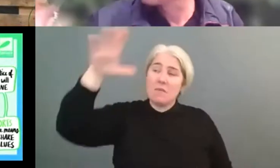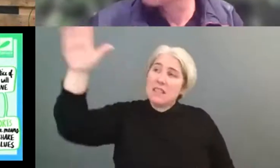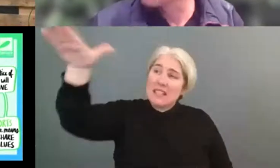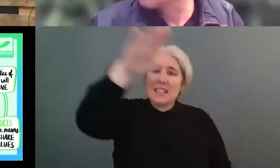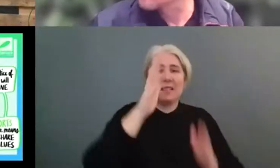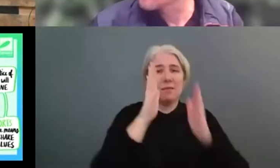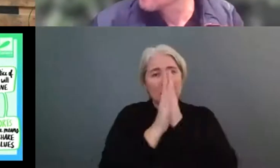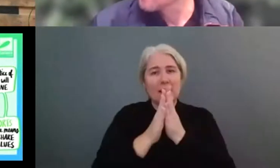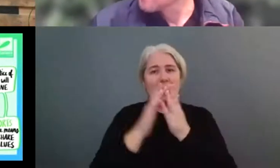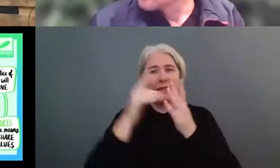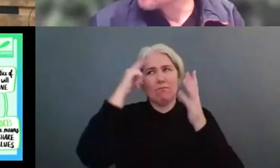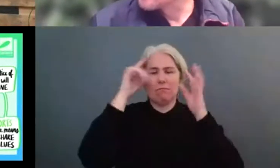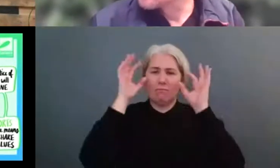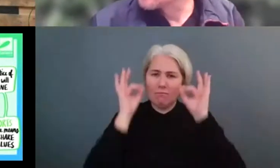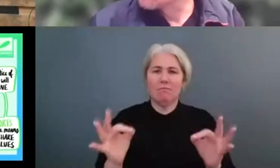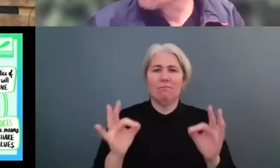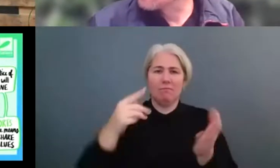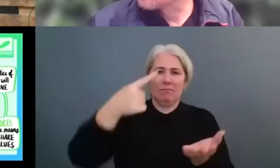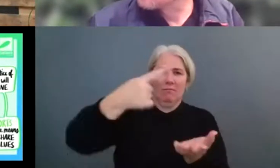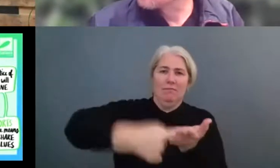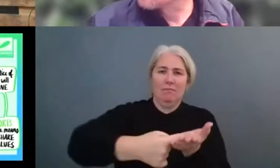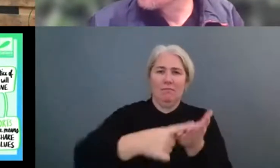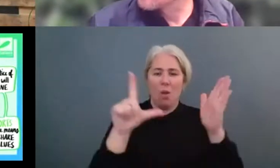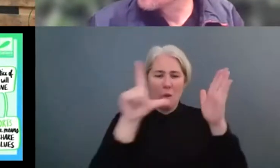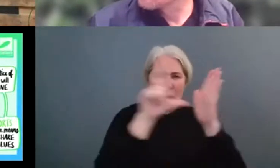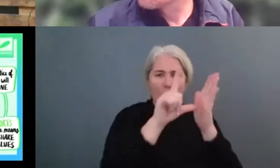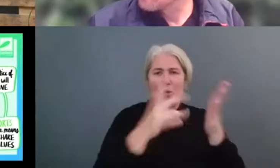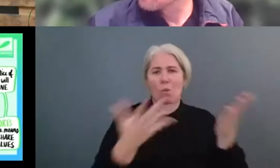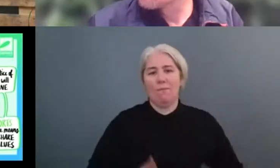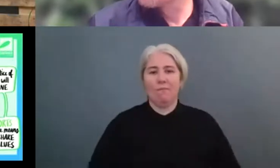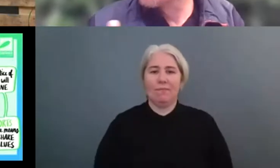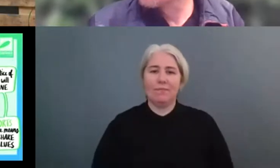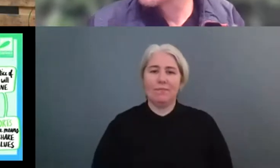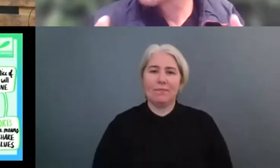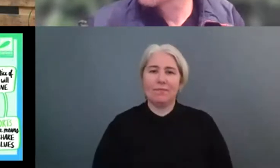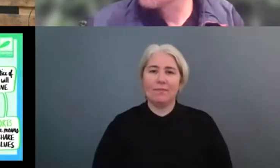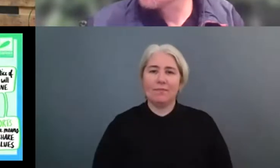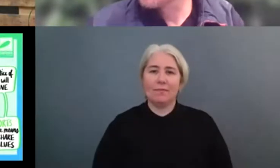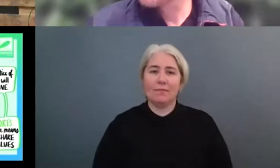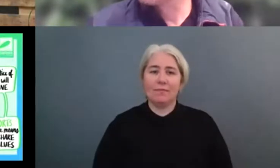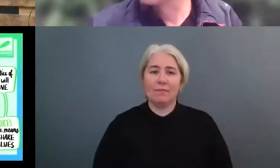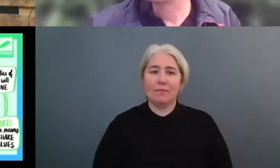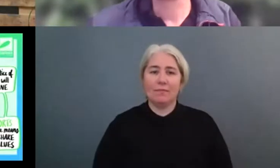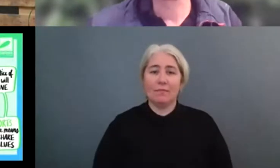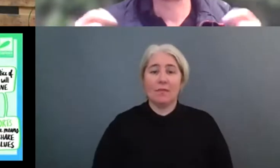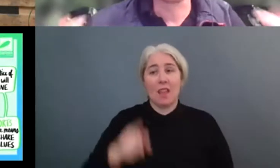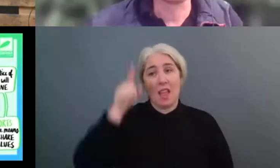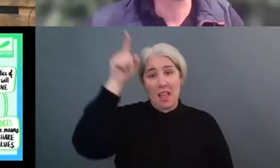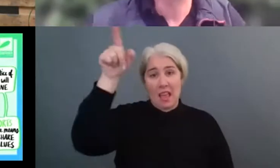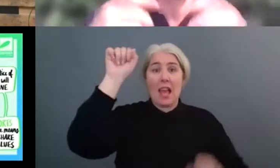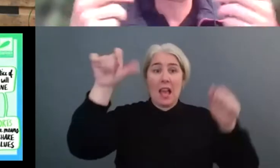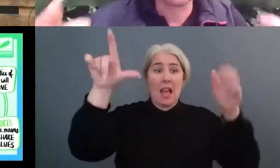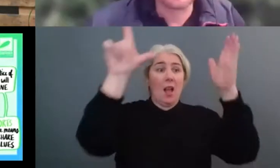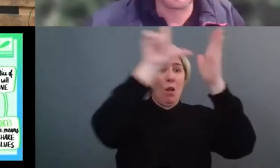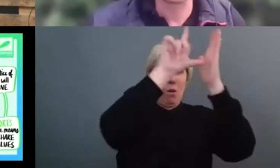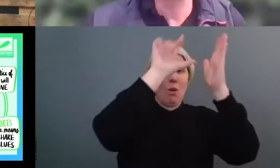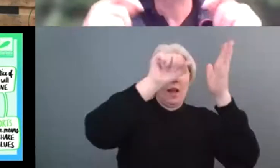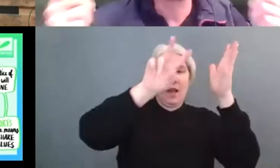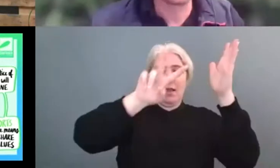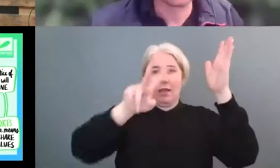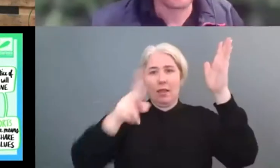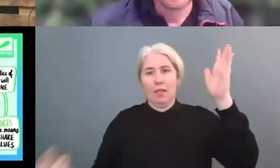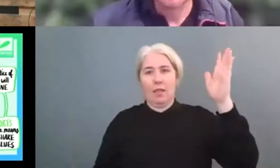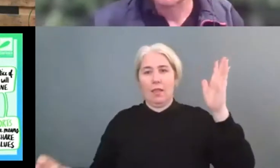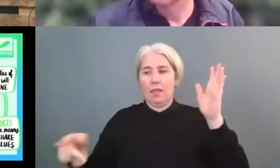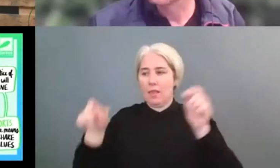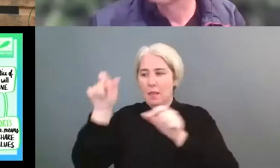la ville du football pro avec c'est de c'est de voir comment ces acteurs là peuvent dans leurs règlements sportifs